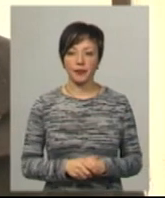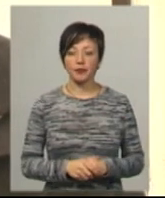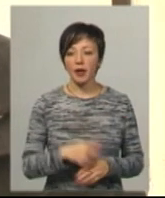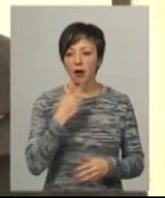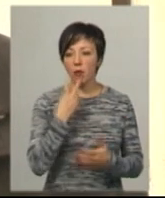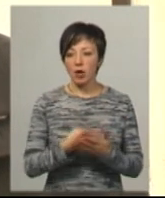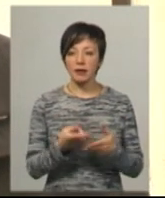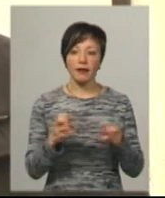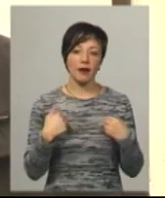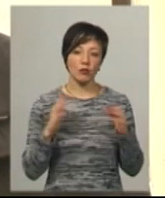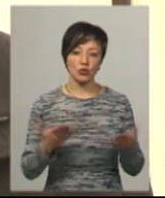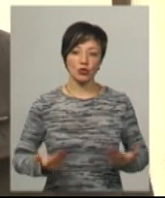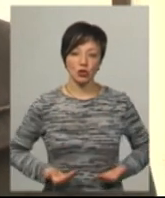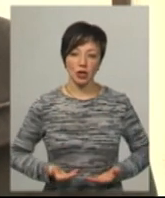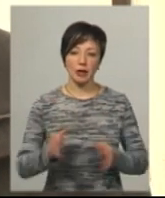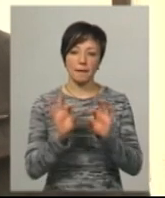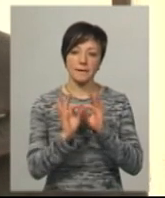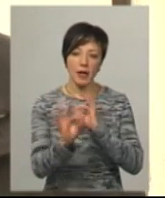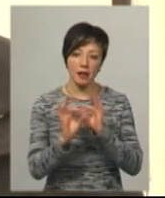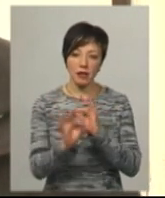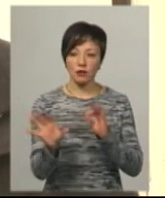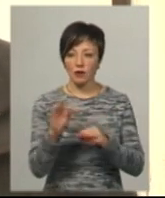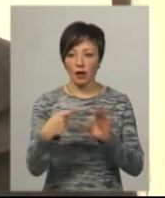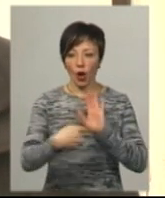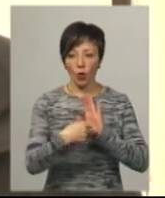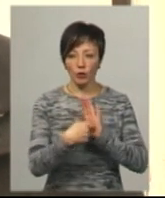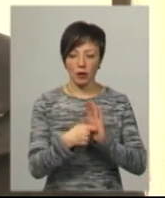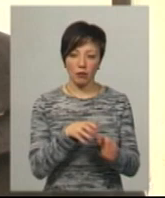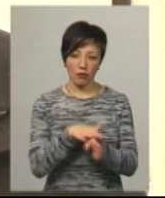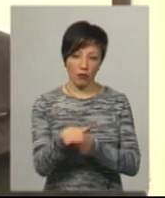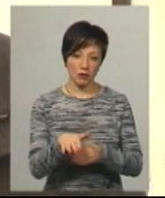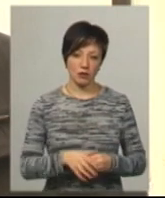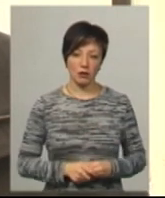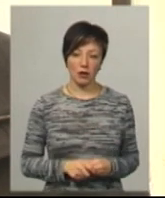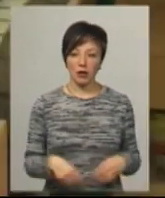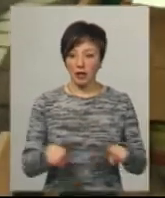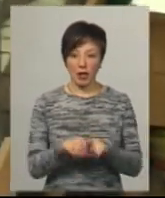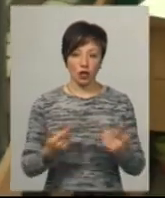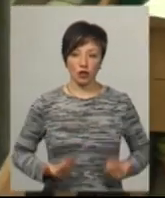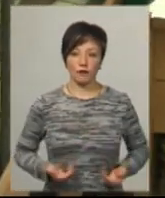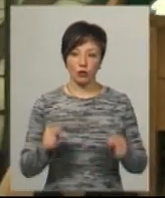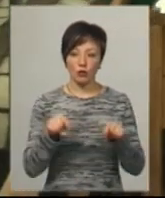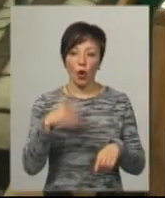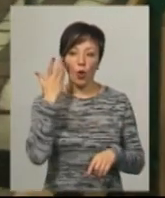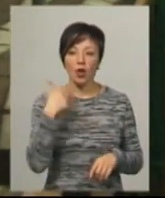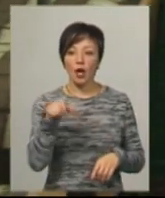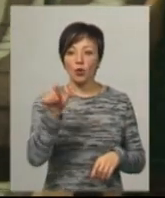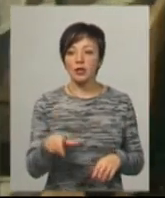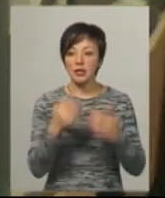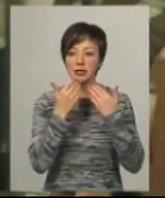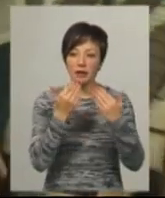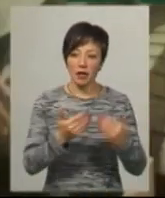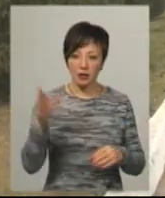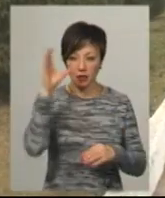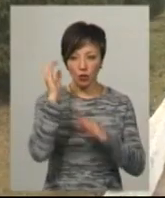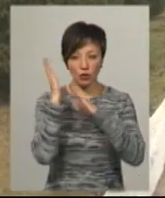показали, де я буду жити, дали білизну, повністю накормили. Так і живу тут. Коли людина звертається за ночівлею,